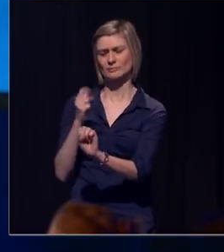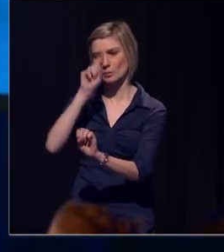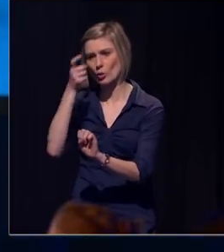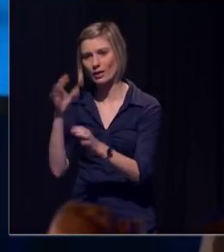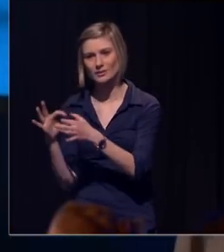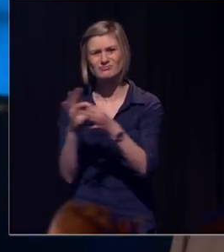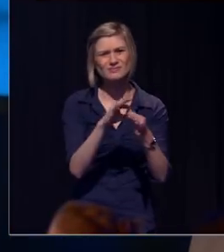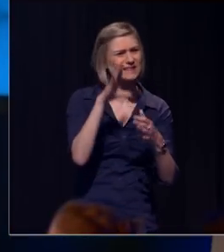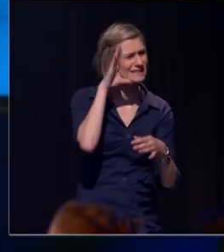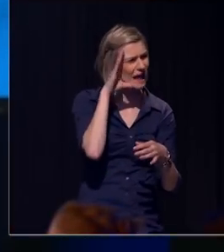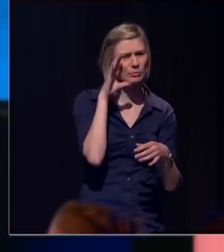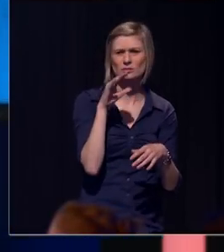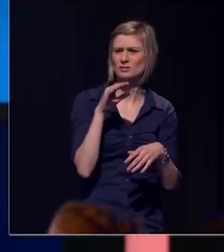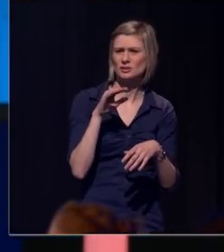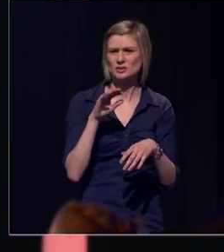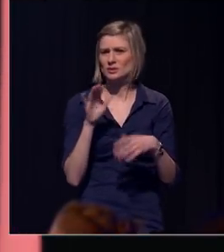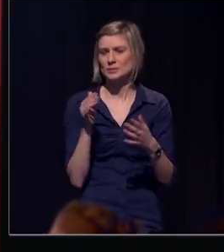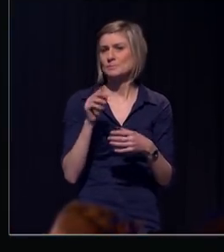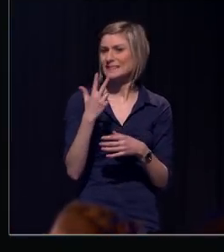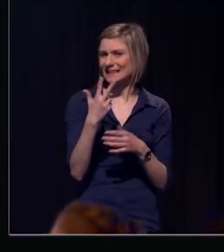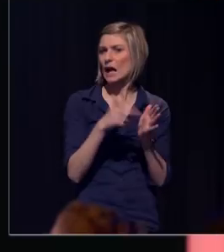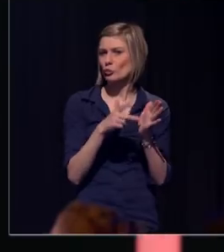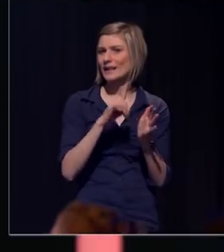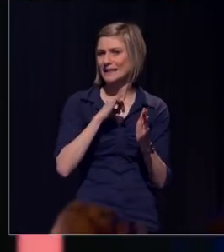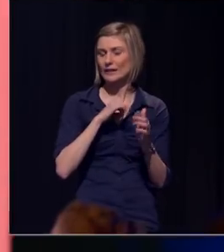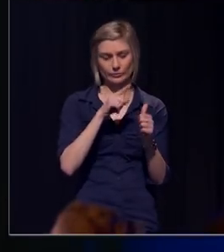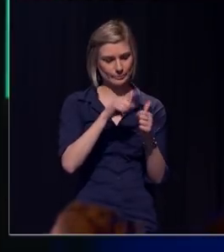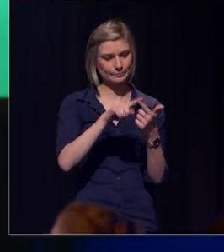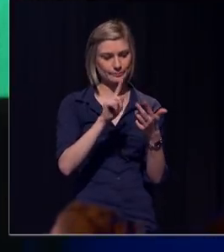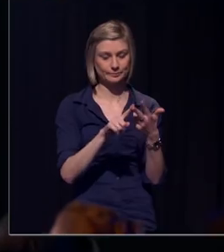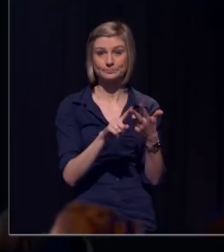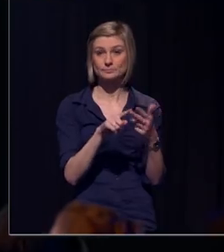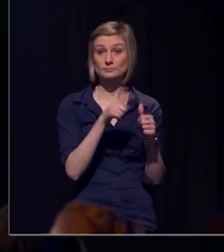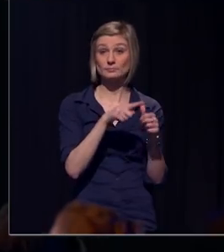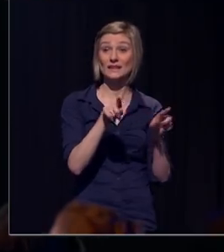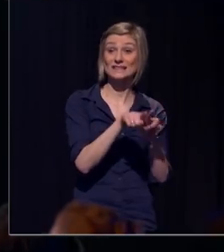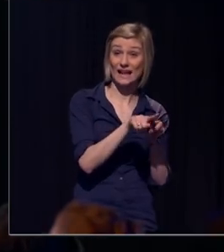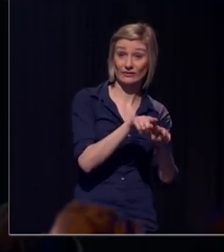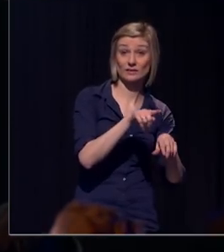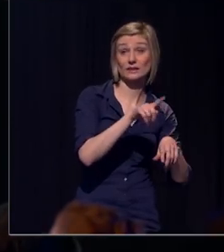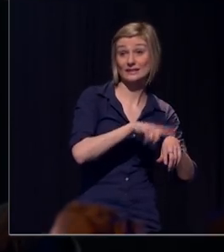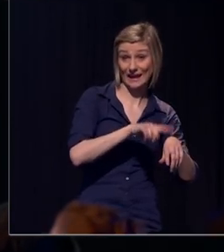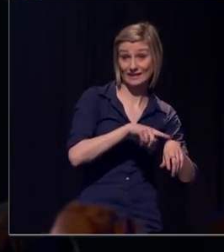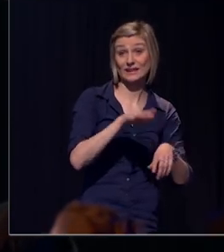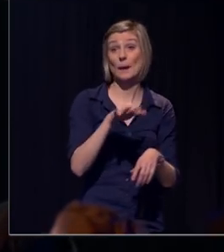argumenten. Mijn eerste argument, zelfde tijd en plaats. In een hele korte periode zijn we